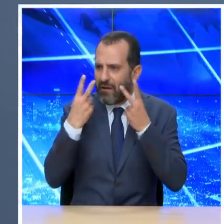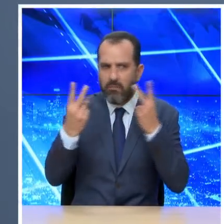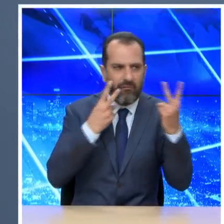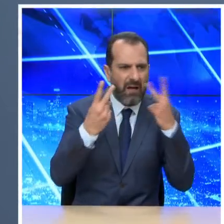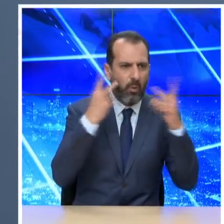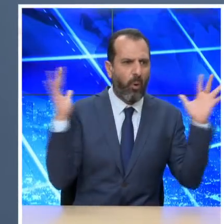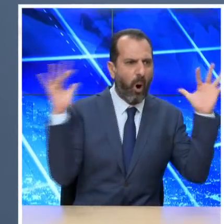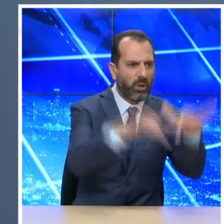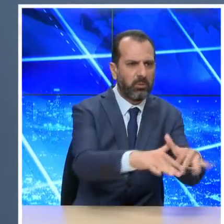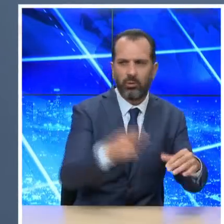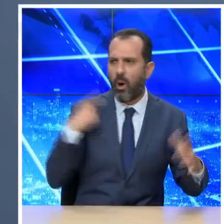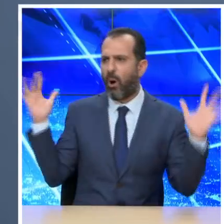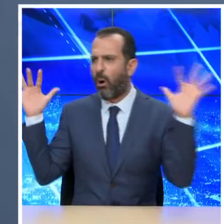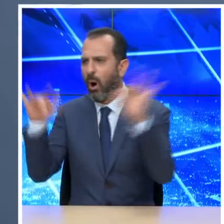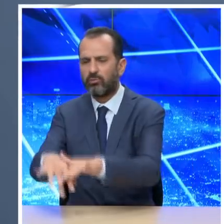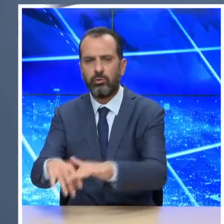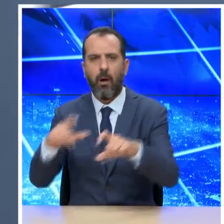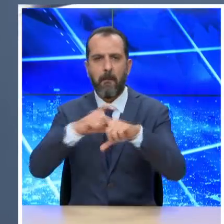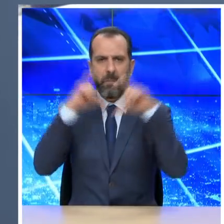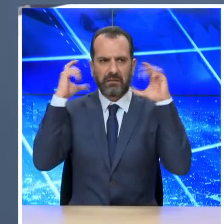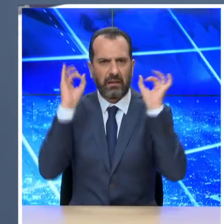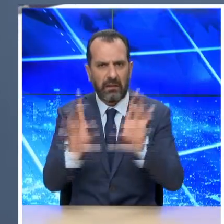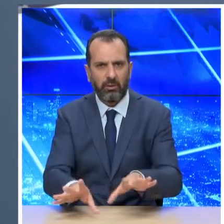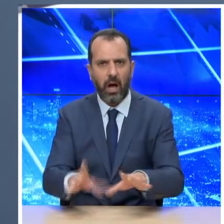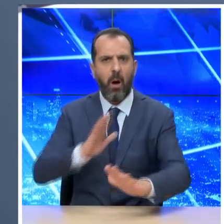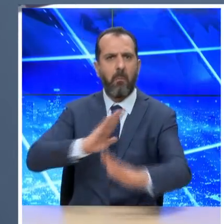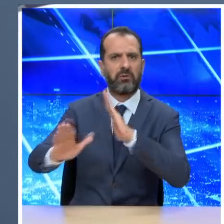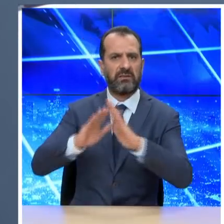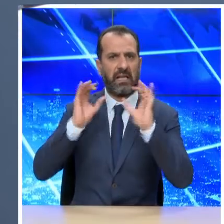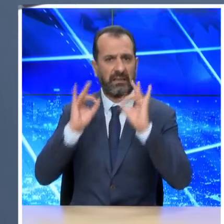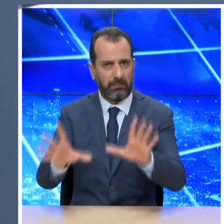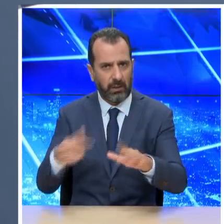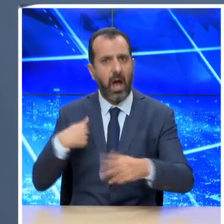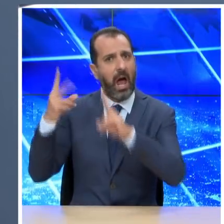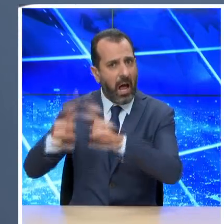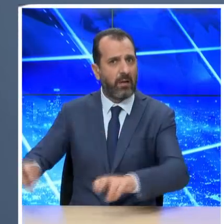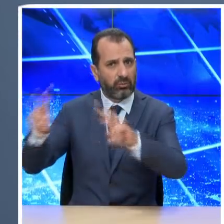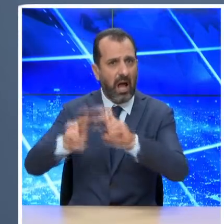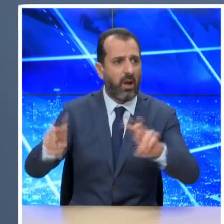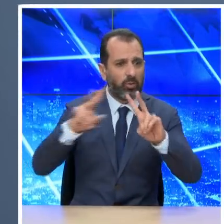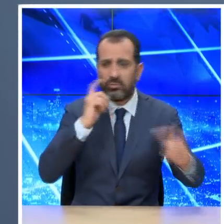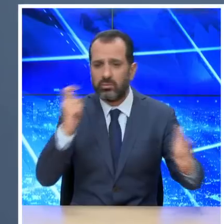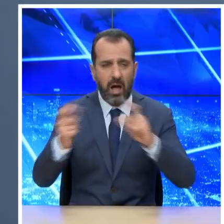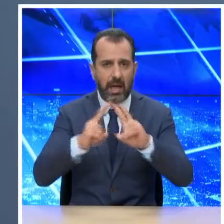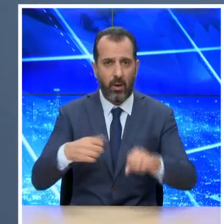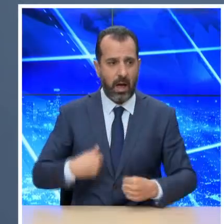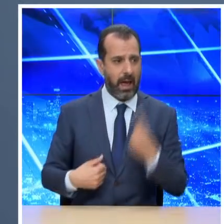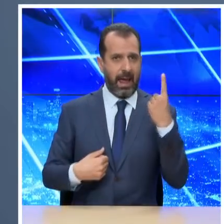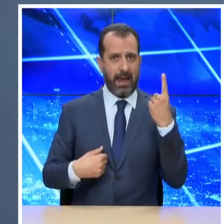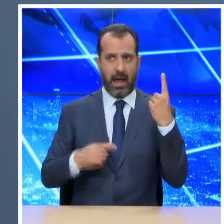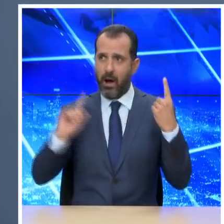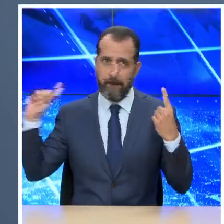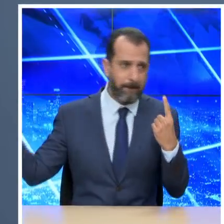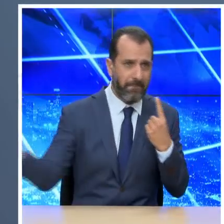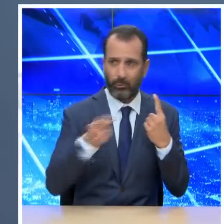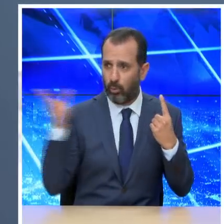Δίχως κοσμάσχες, δίχως κανένα μέτρο προφύλαξης. Οι έλεγχοι έχουν ενταθεί, όμως δεν γίνεται να υπάρχει ένας ελεκτής σε κάθε σημείο της